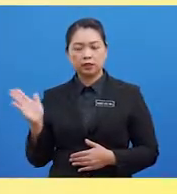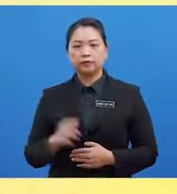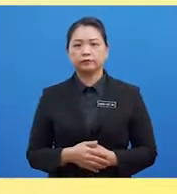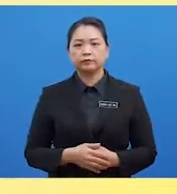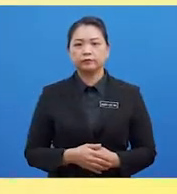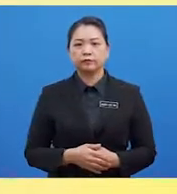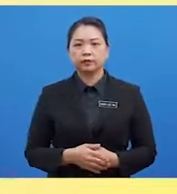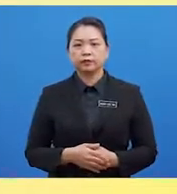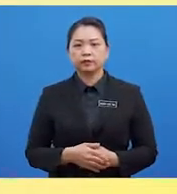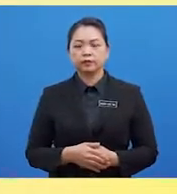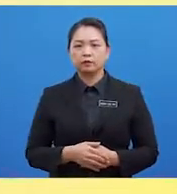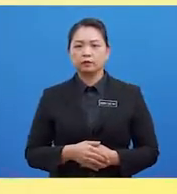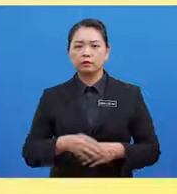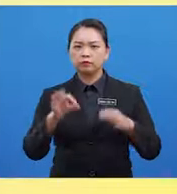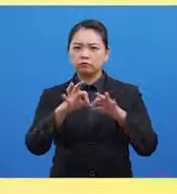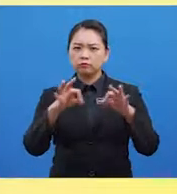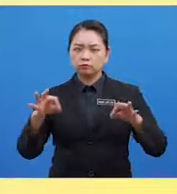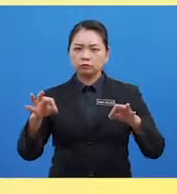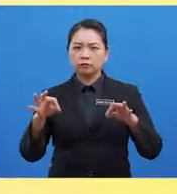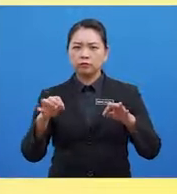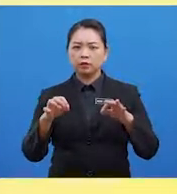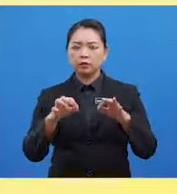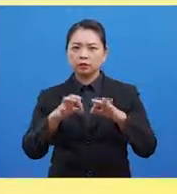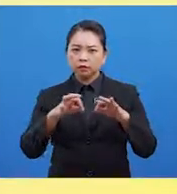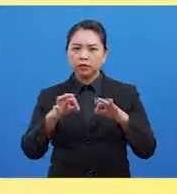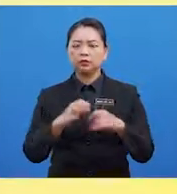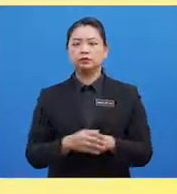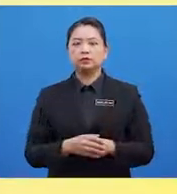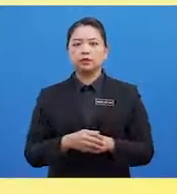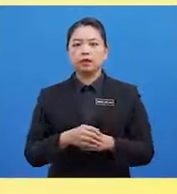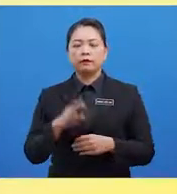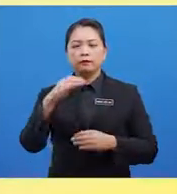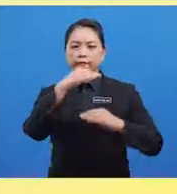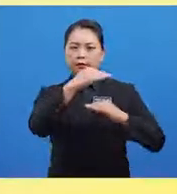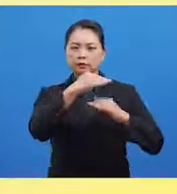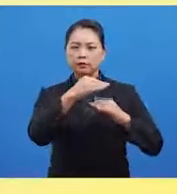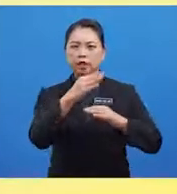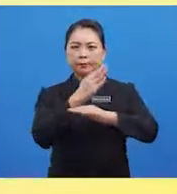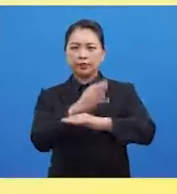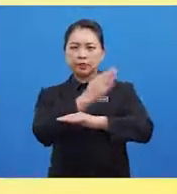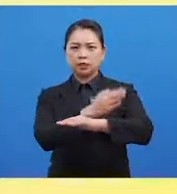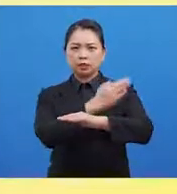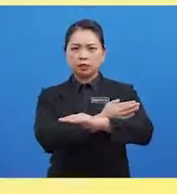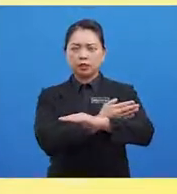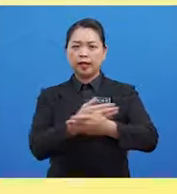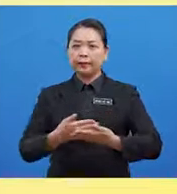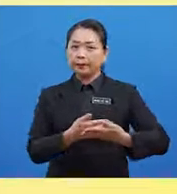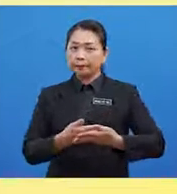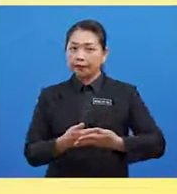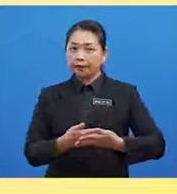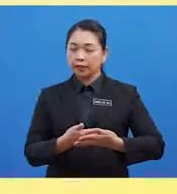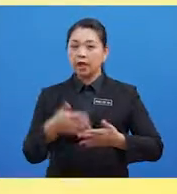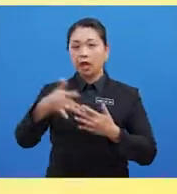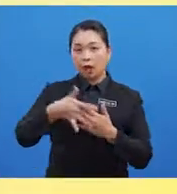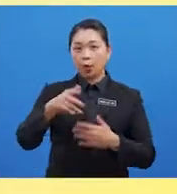fasa perkembangan motor Berdasarkan peringkat umur termasuk bayi Iaitu lahir 2 tahun Awal